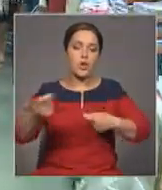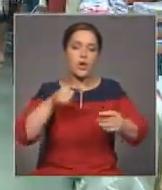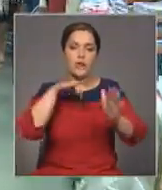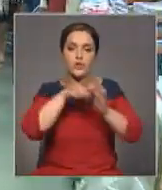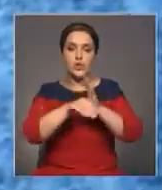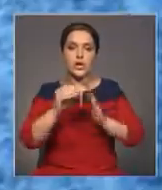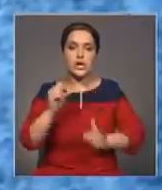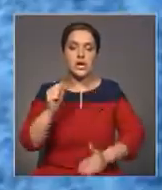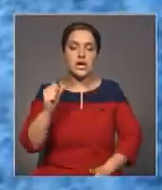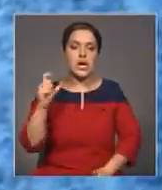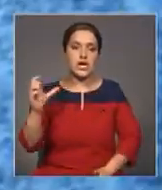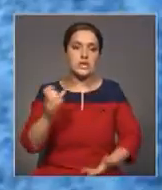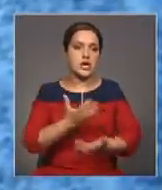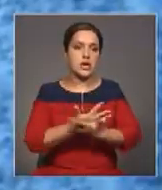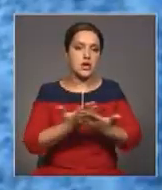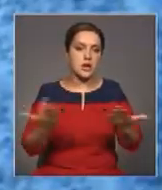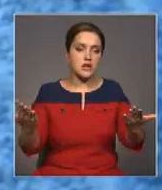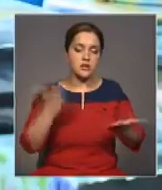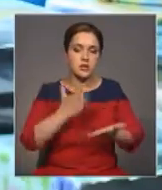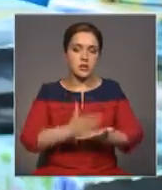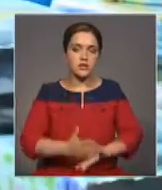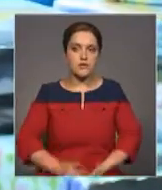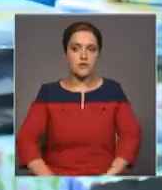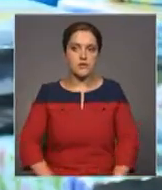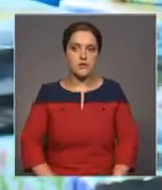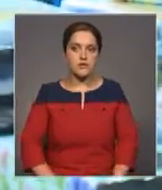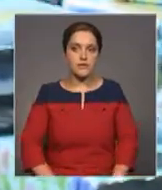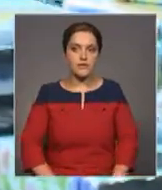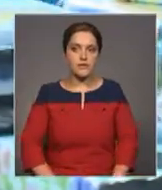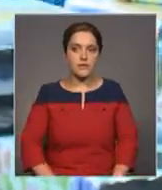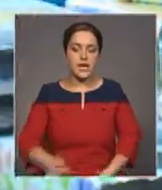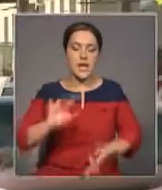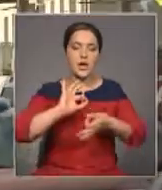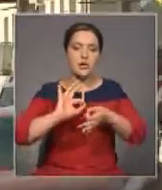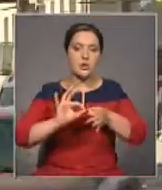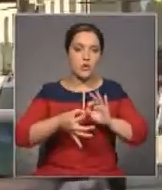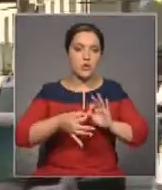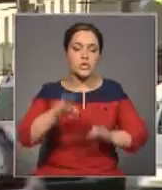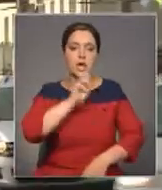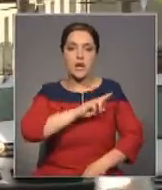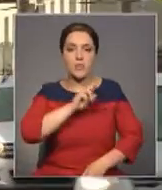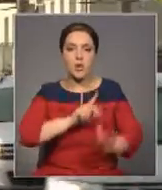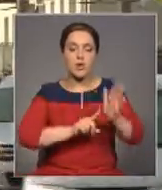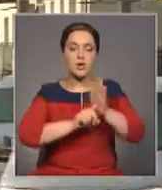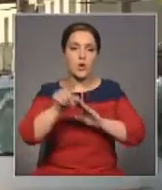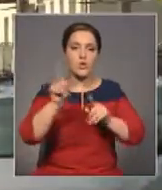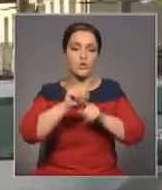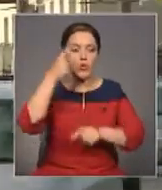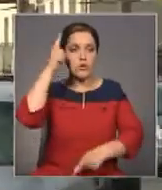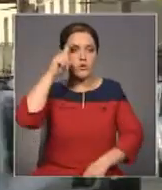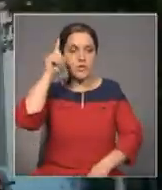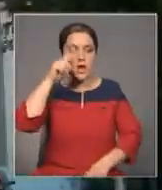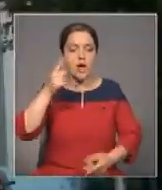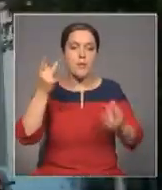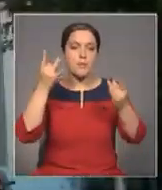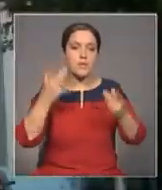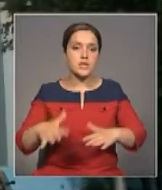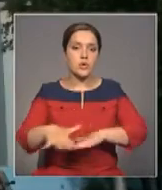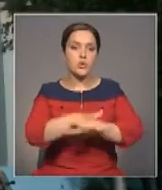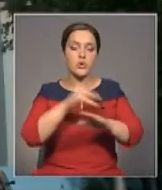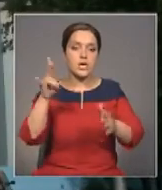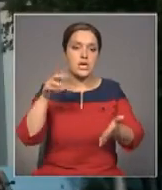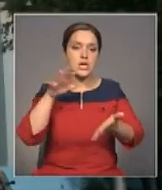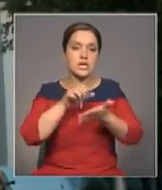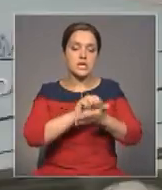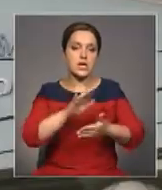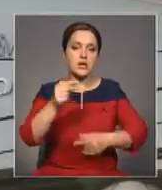товаров, услуг, капитала и человеческих ресурсов. В тонкостях работы ЕАЭС начали разбираться и простые ивановцы, не занятые в бизнесе